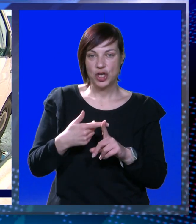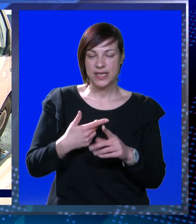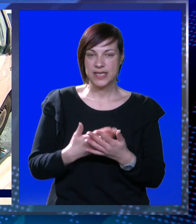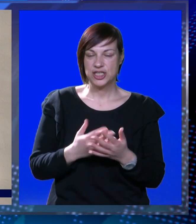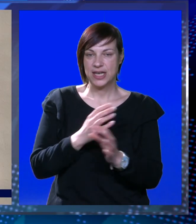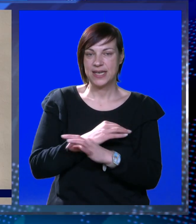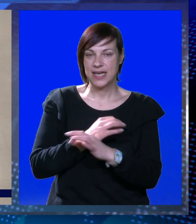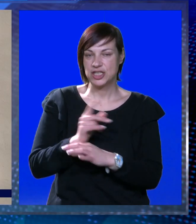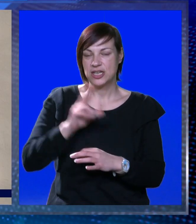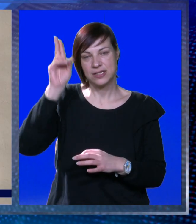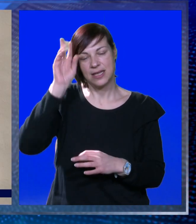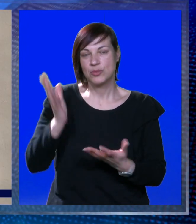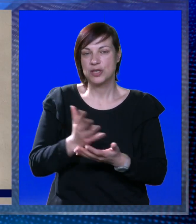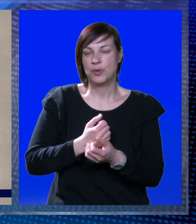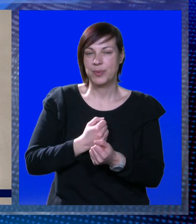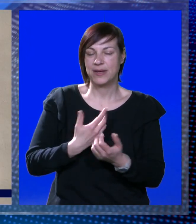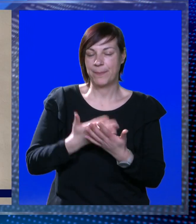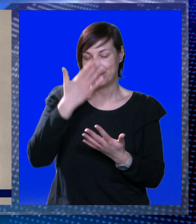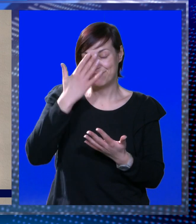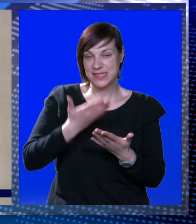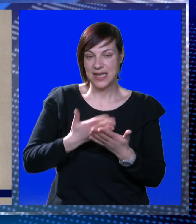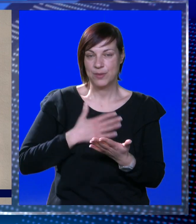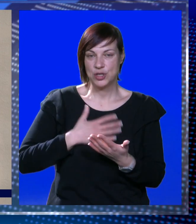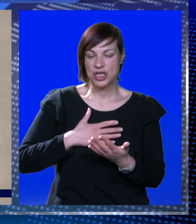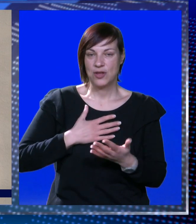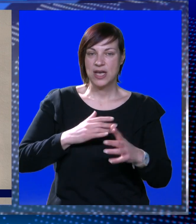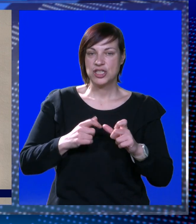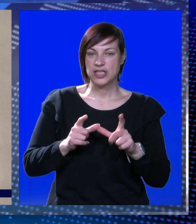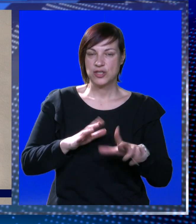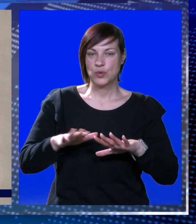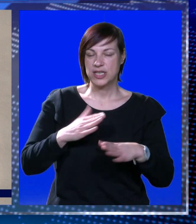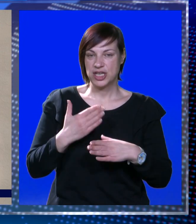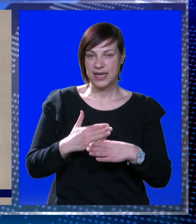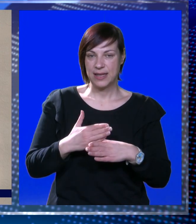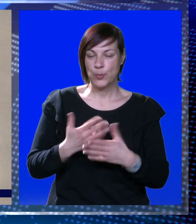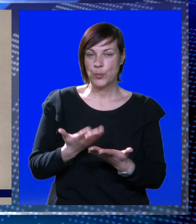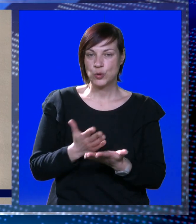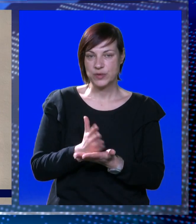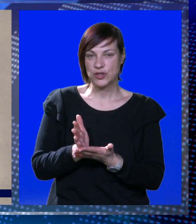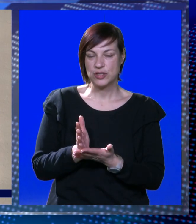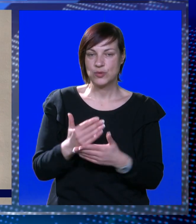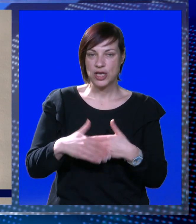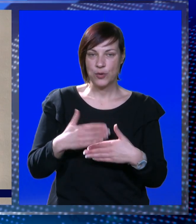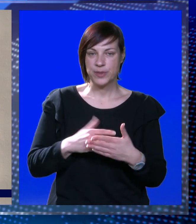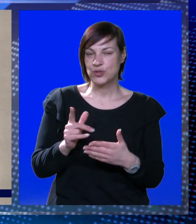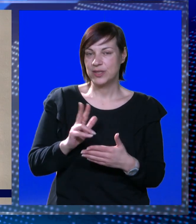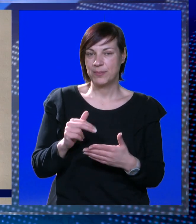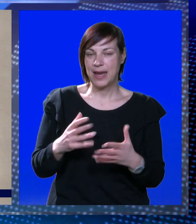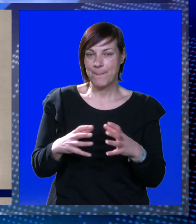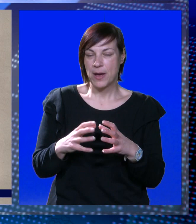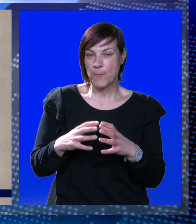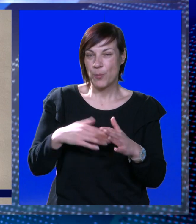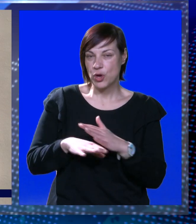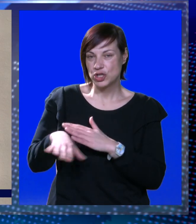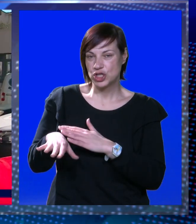križa. Nažalost ne možemo prihvatiti. Mi cijenimo želju naših sugrađana da pomognu u svakom slučaju, međutim nemamo